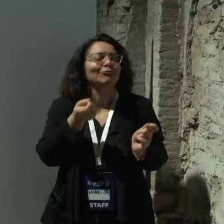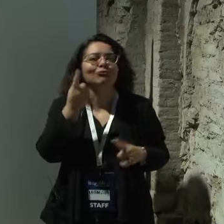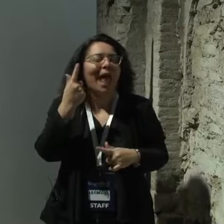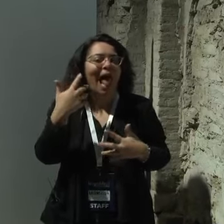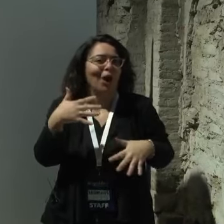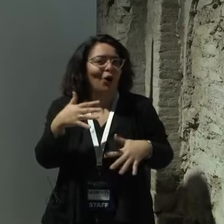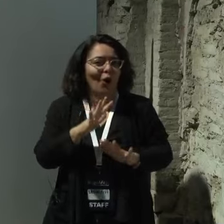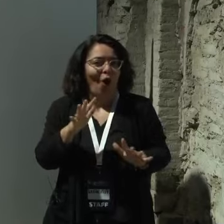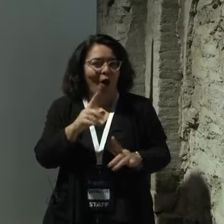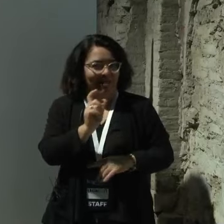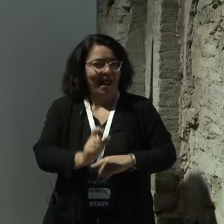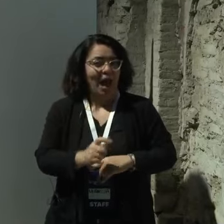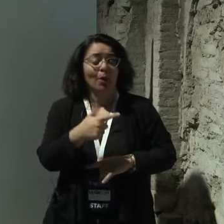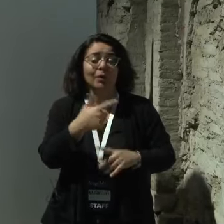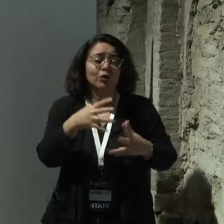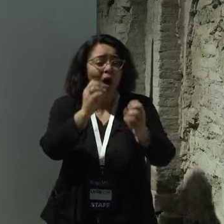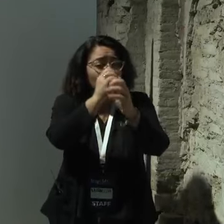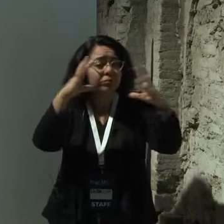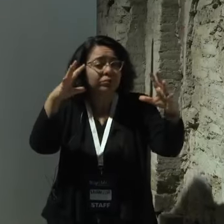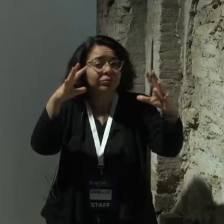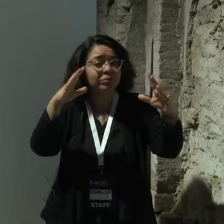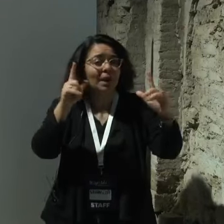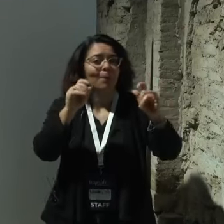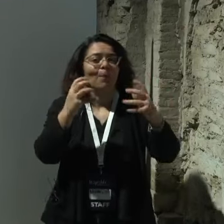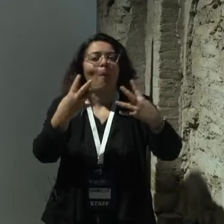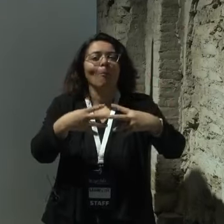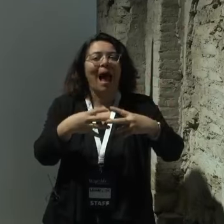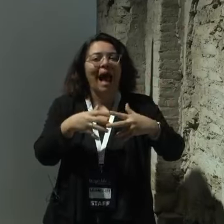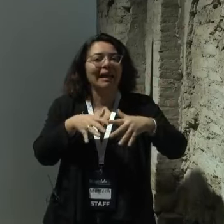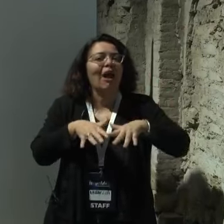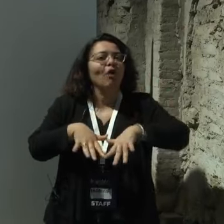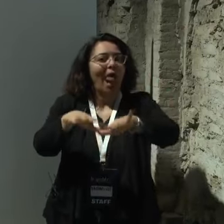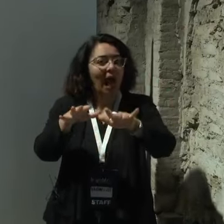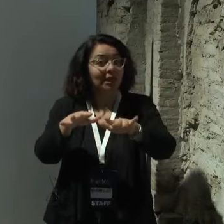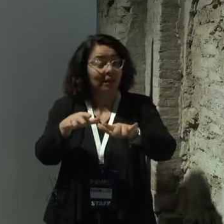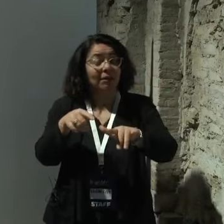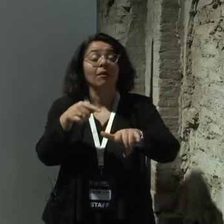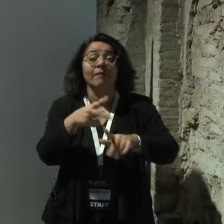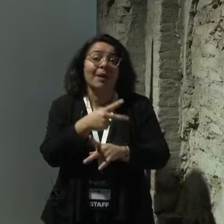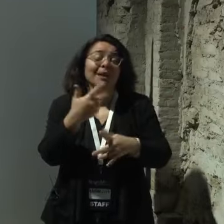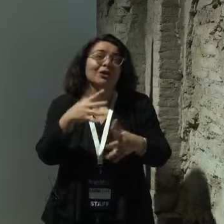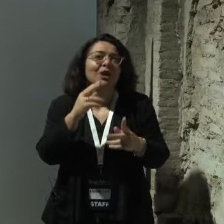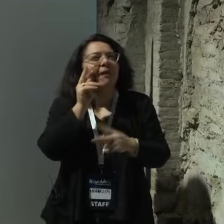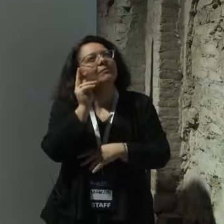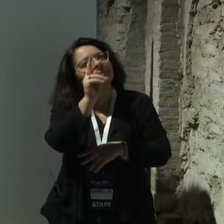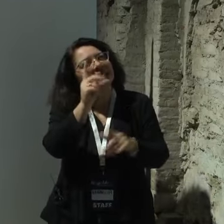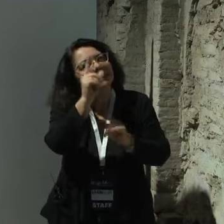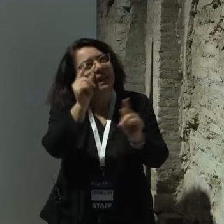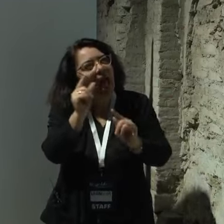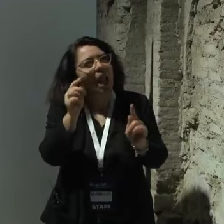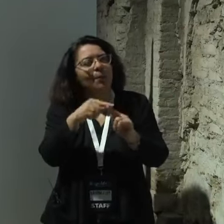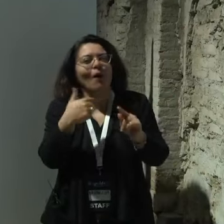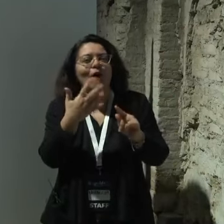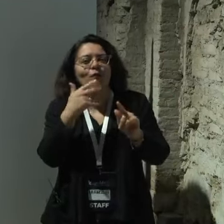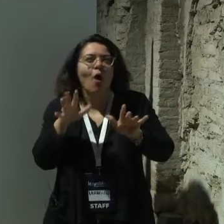immaginato già all'epoca le prime macchine volanti quindi ha cercato di guardare le stelle, toccarle nel senso